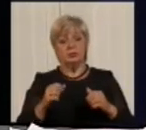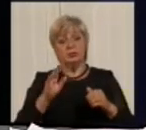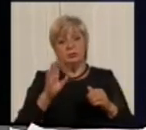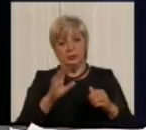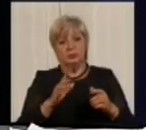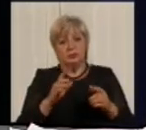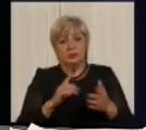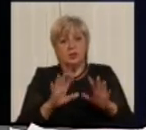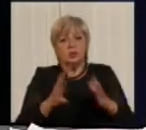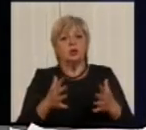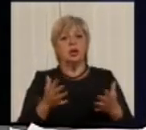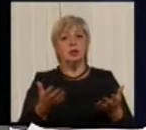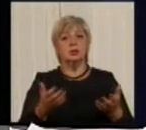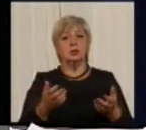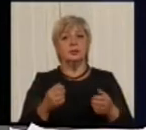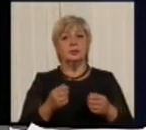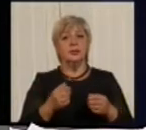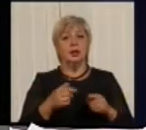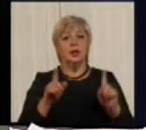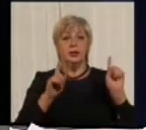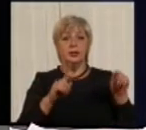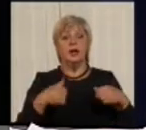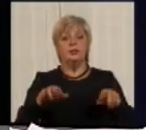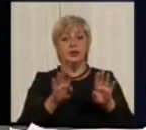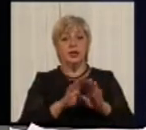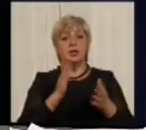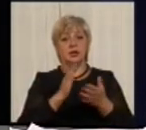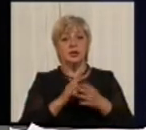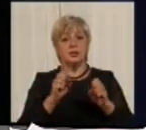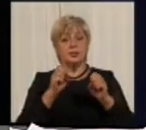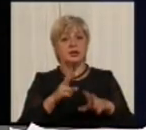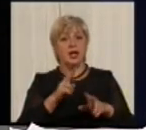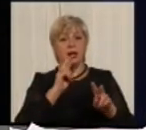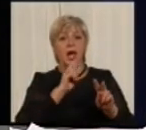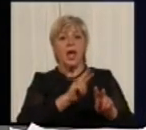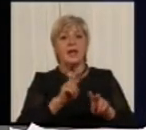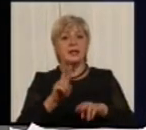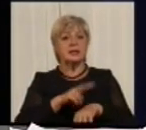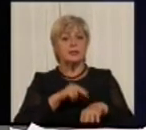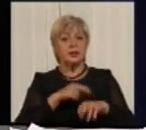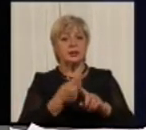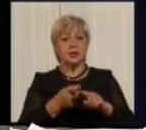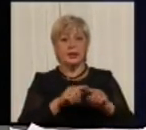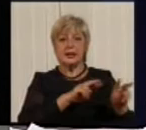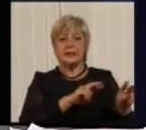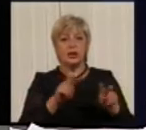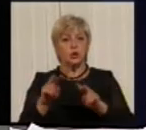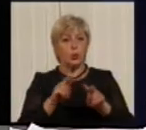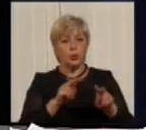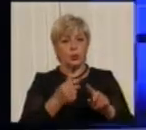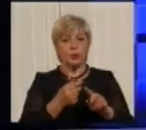але там теж є спеціальний інспектор, який слідкує за цією дорожньою обстановкою саме в цьому районі.